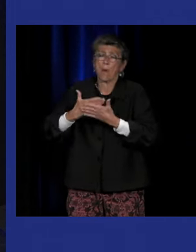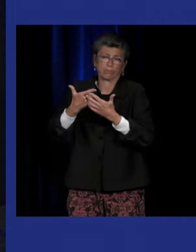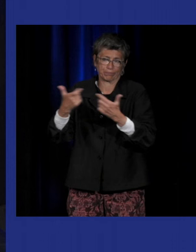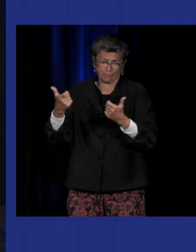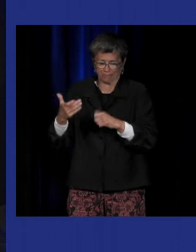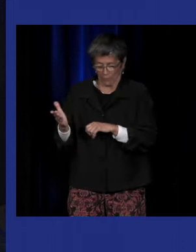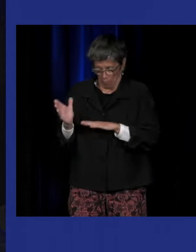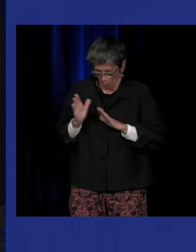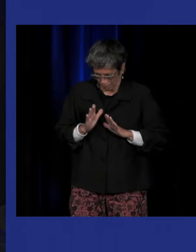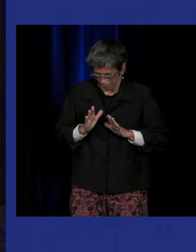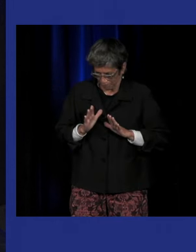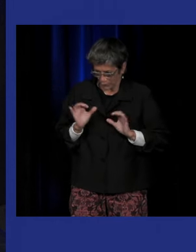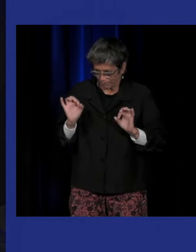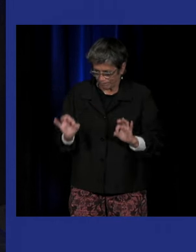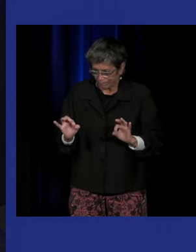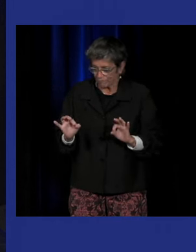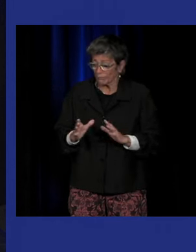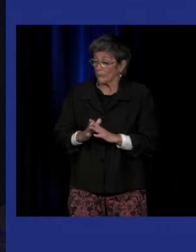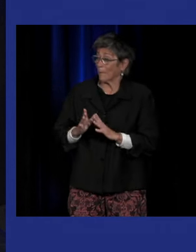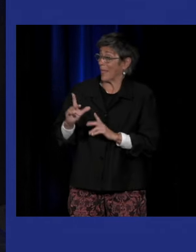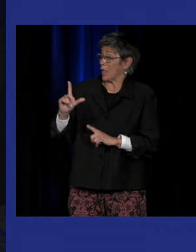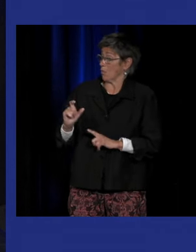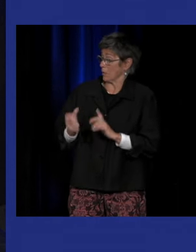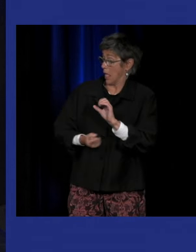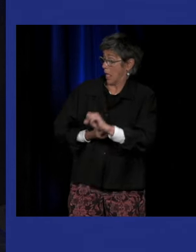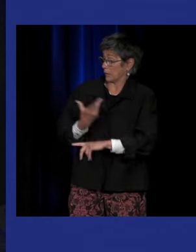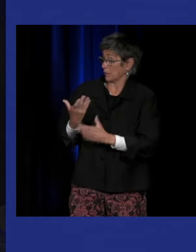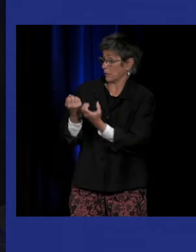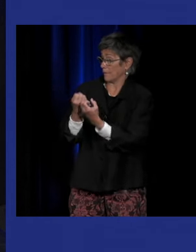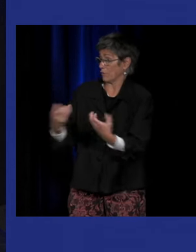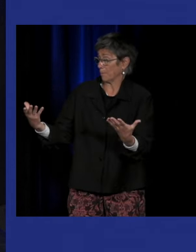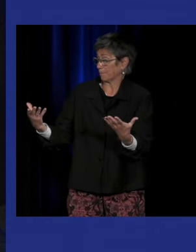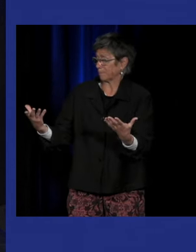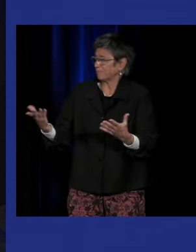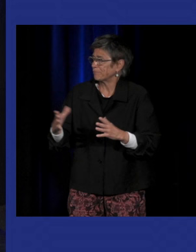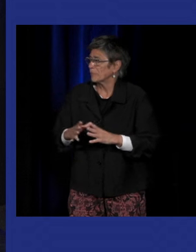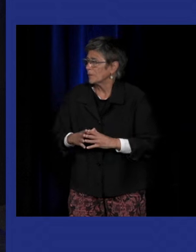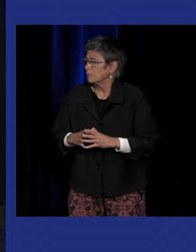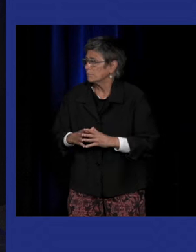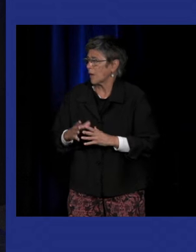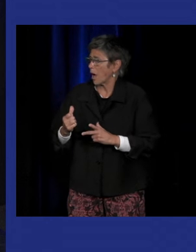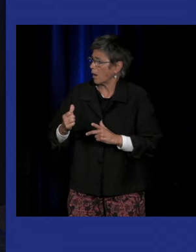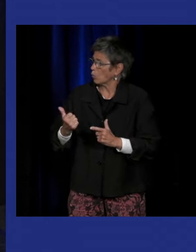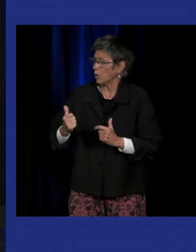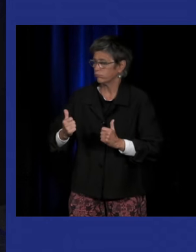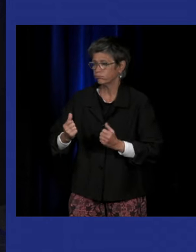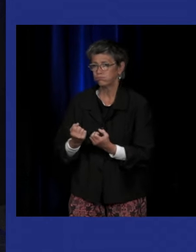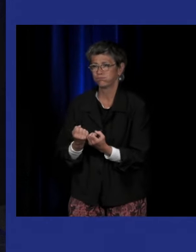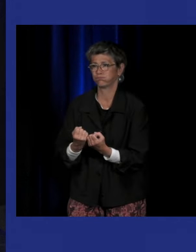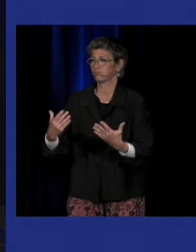ce qui commence à se développer au niveau artistique c'est le fait qu'il y a une première élan en fait